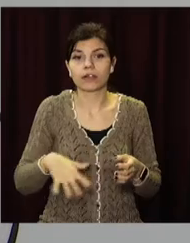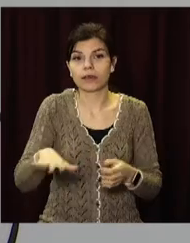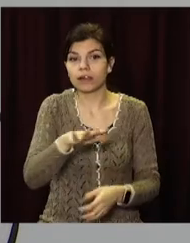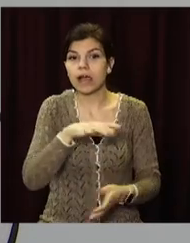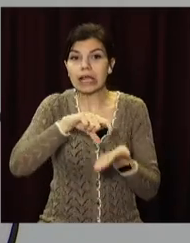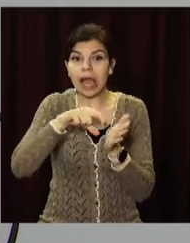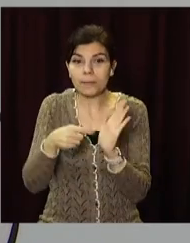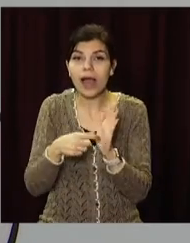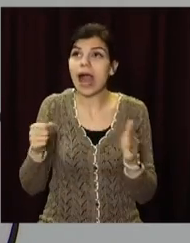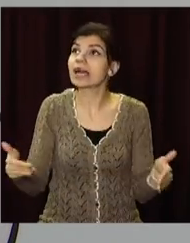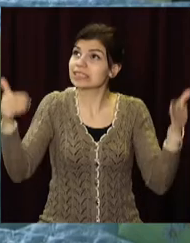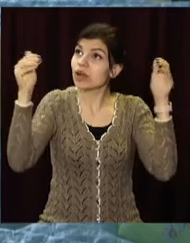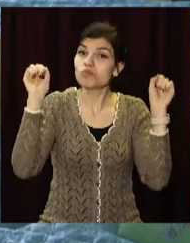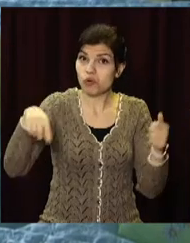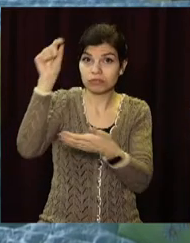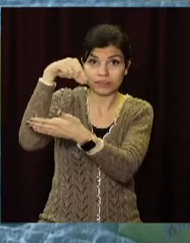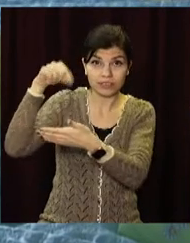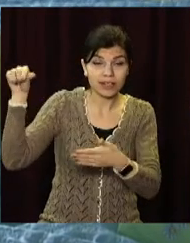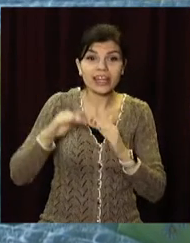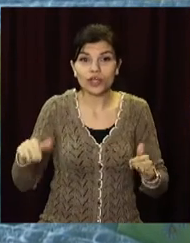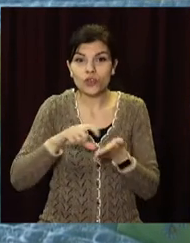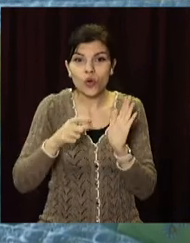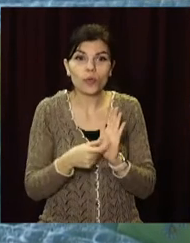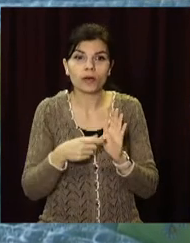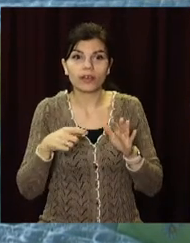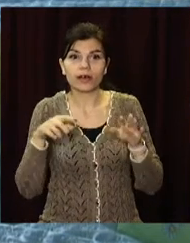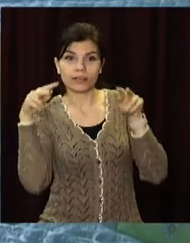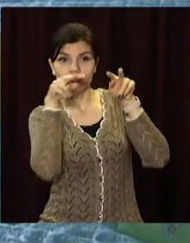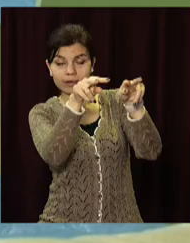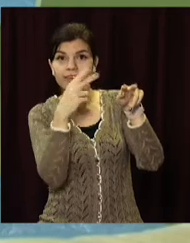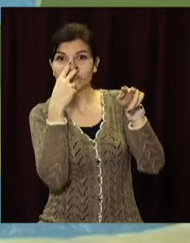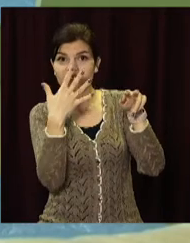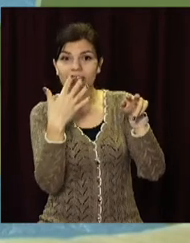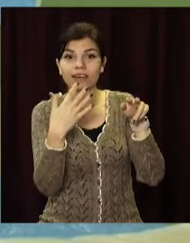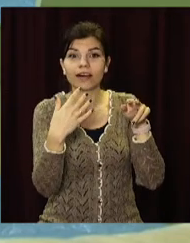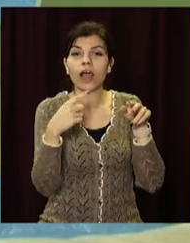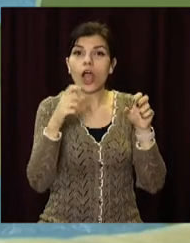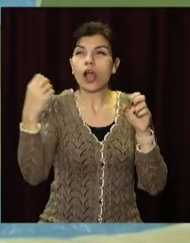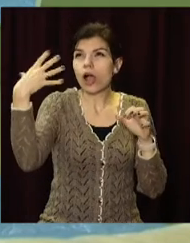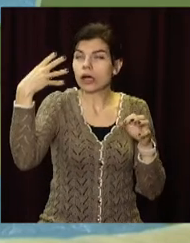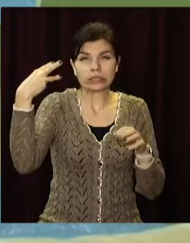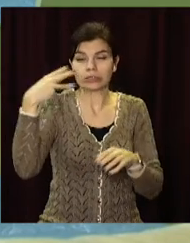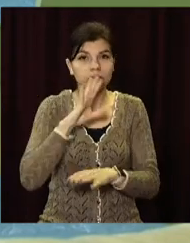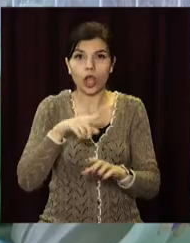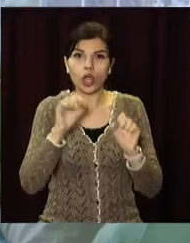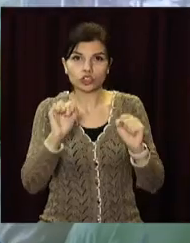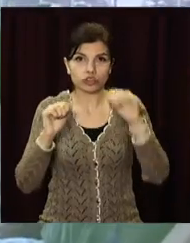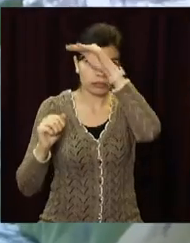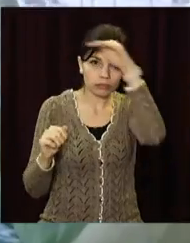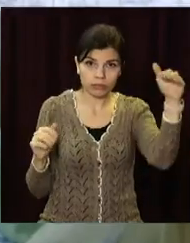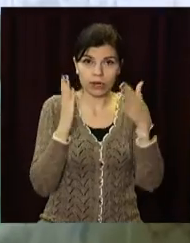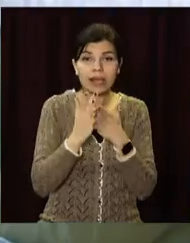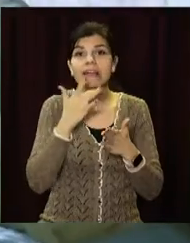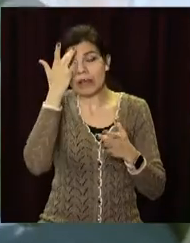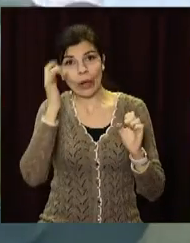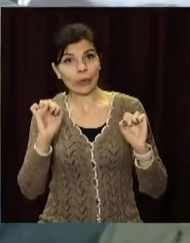-кабінети, а на стінах можна малювати. Дитячі кімнати дивляться вітражами на південь. Від перегріву їх захищають навіси на фасаді. Тож влітку